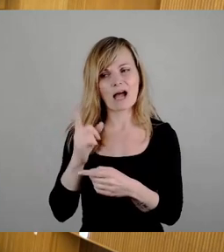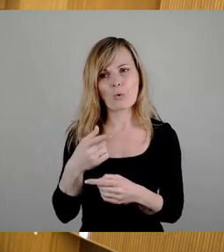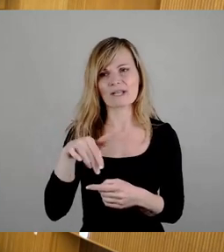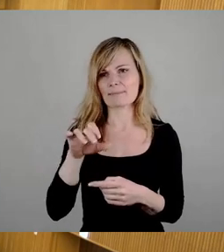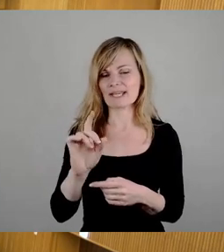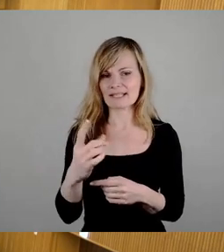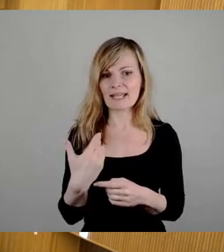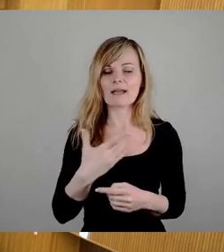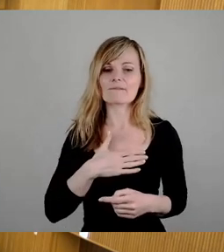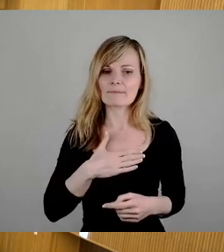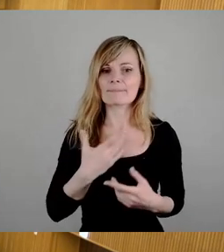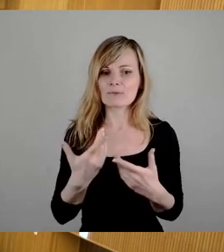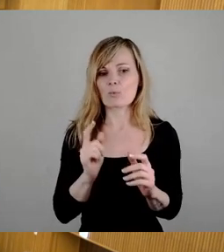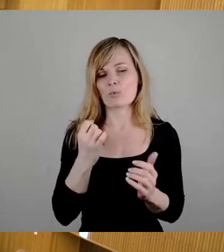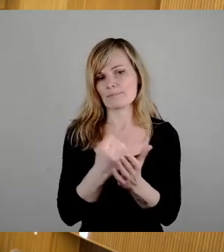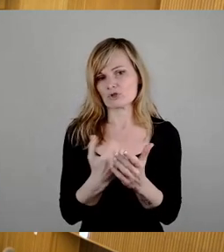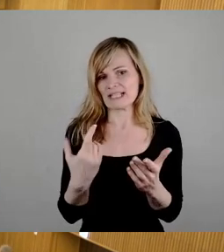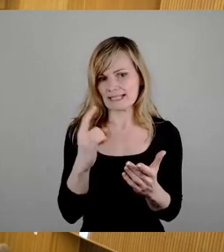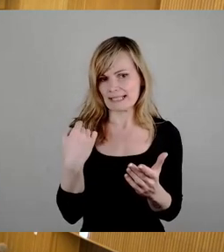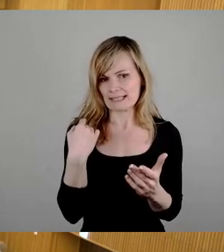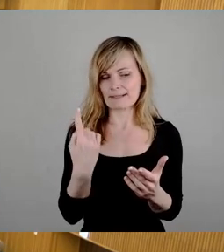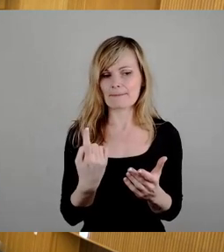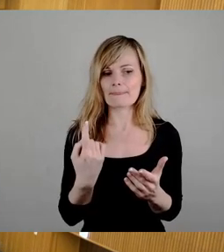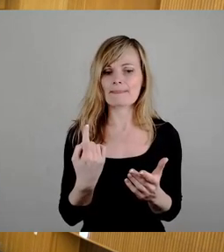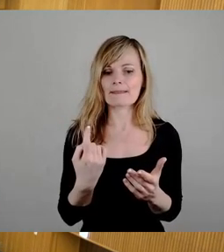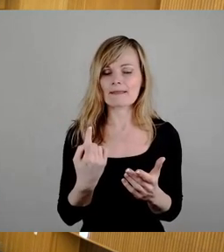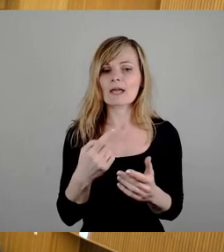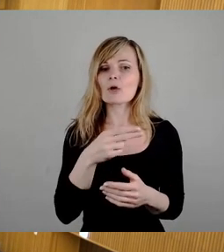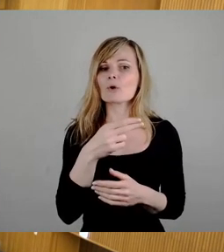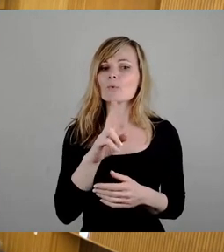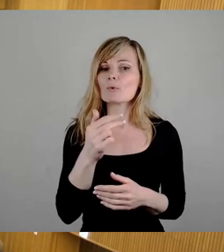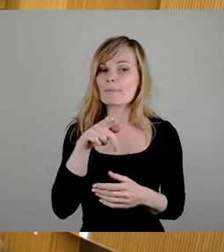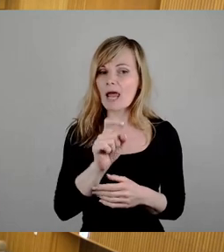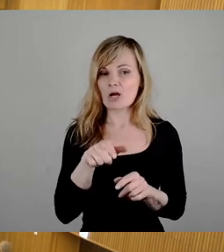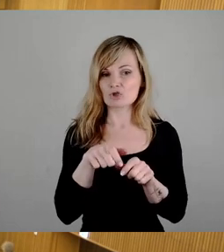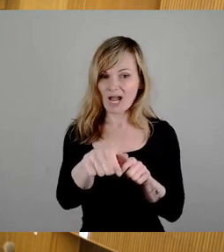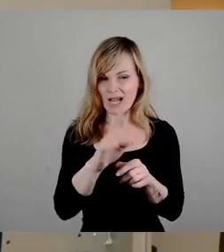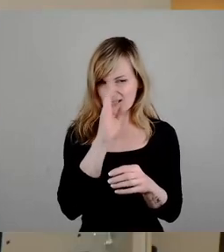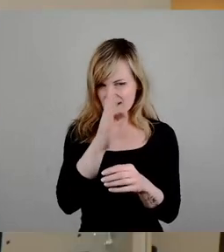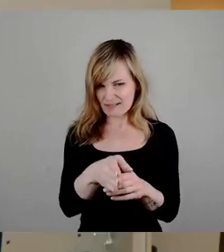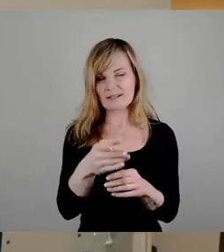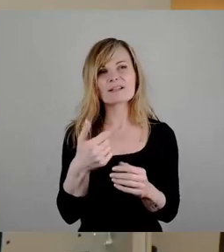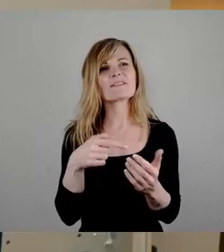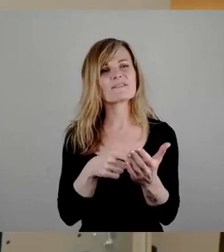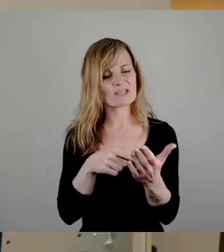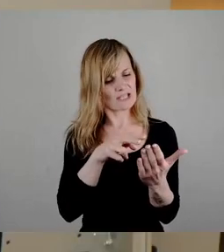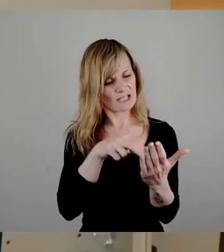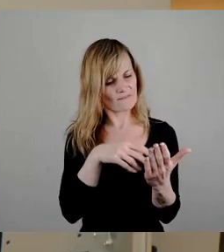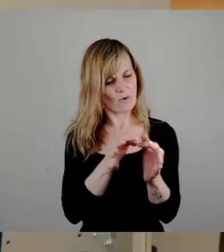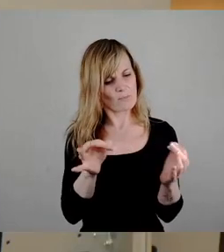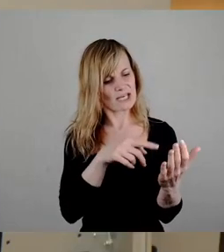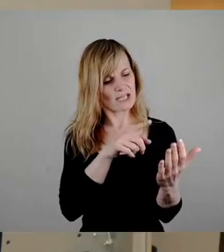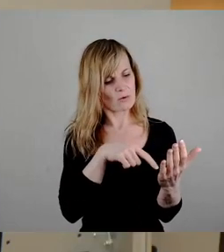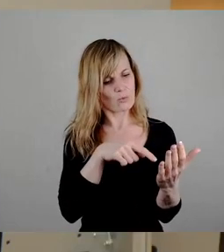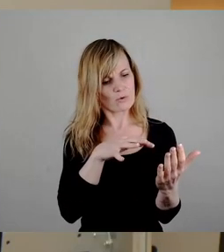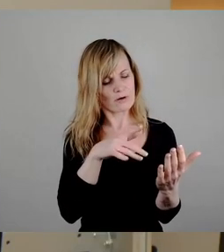wohlwollend hier bestätigt worden ist, den Eingang zur Hüblerstraße in einen, wie steht es hier, in einem